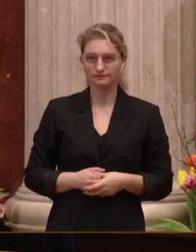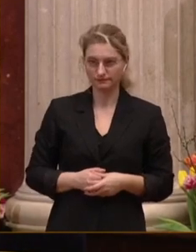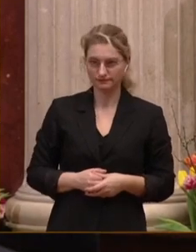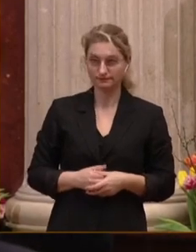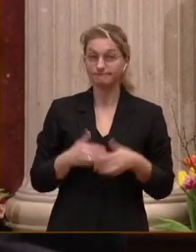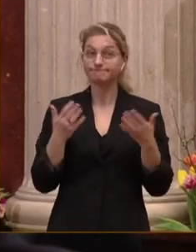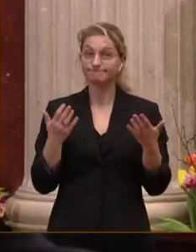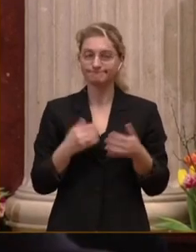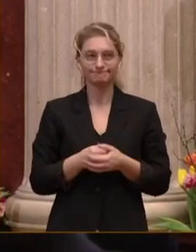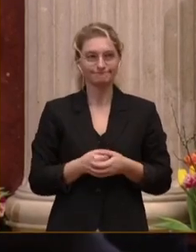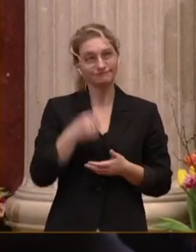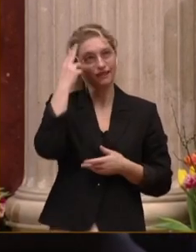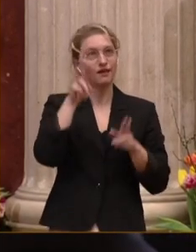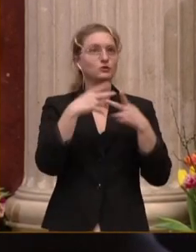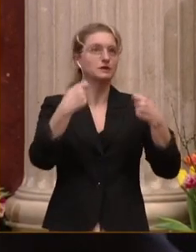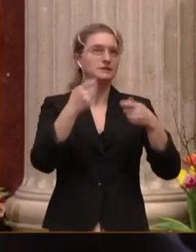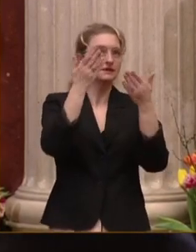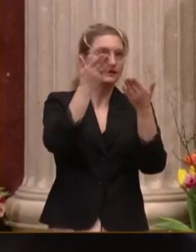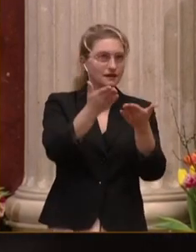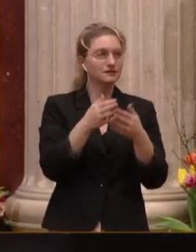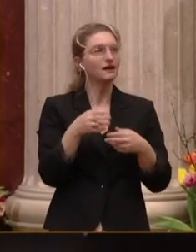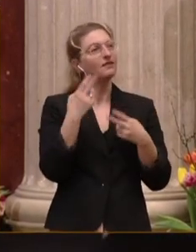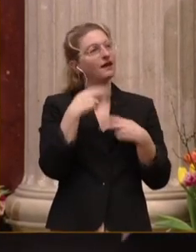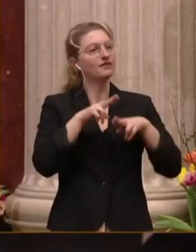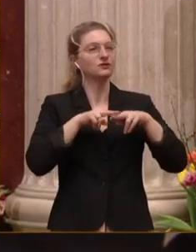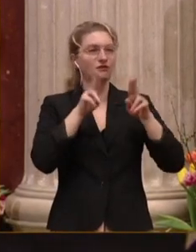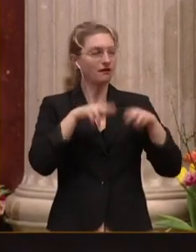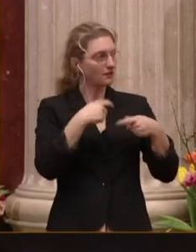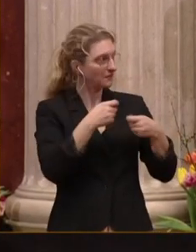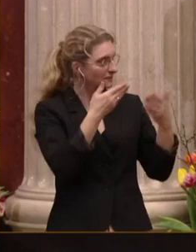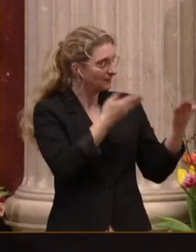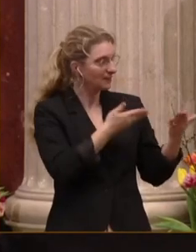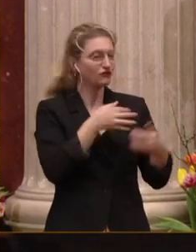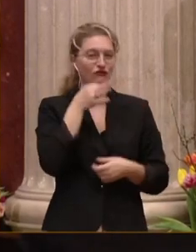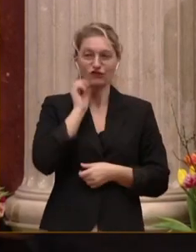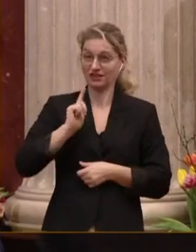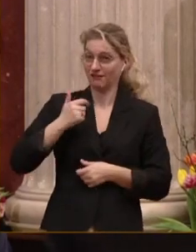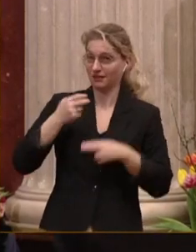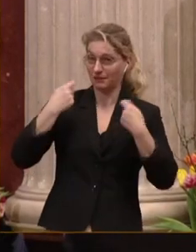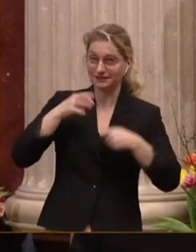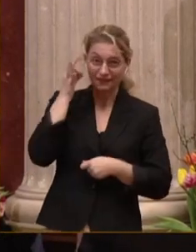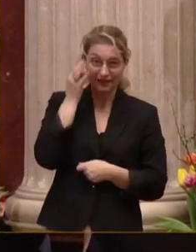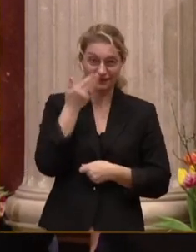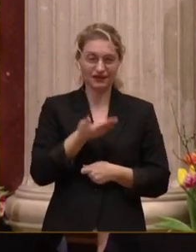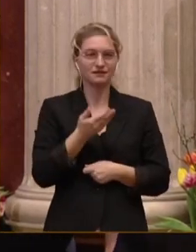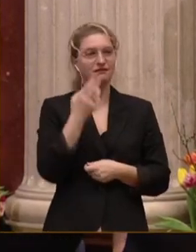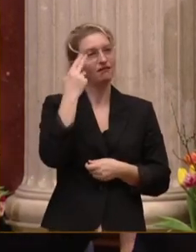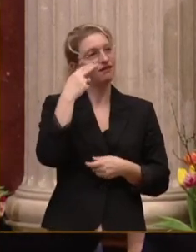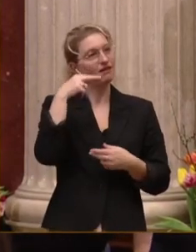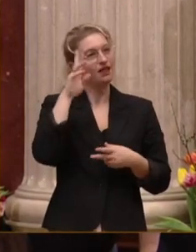Herr Bundespräsident, Herr Präsident des Nationalrates, Frau Zweiterpräsidentin, Herr Präsident